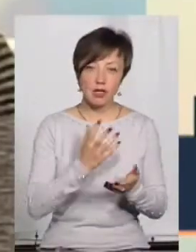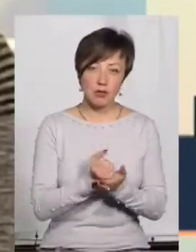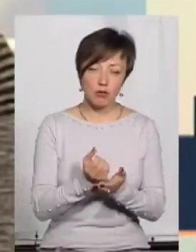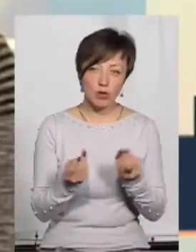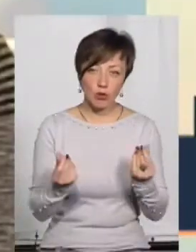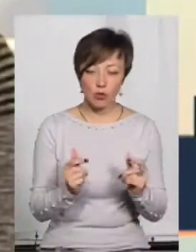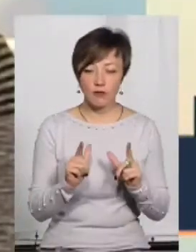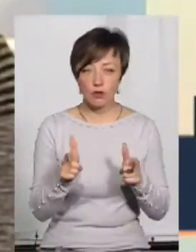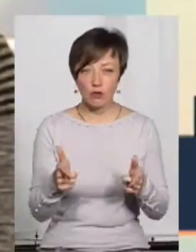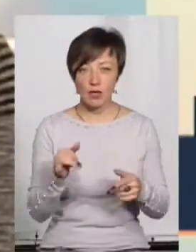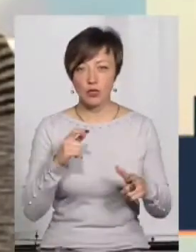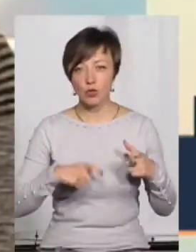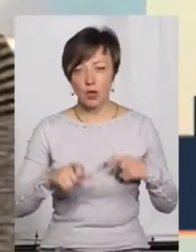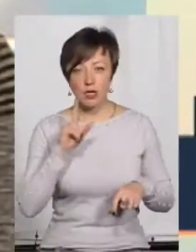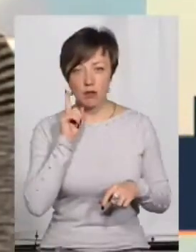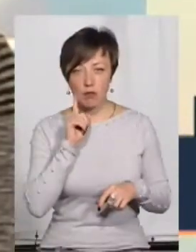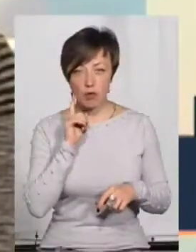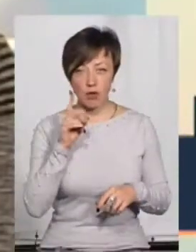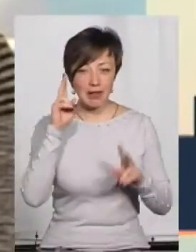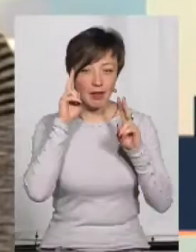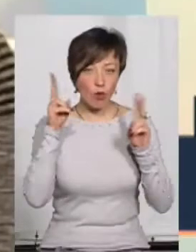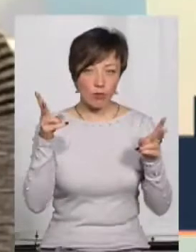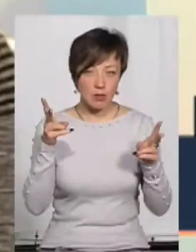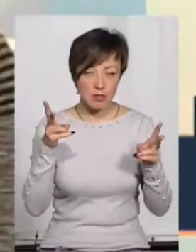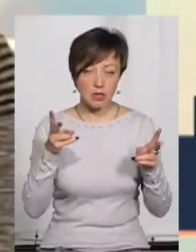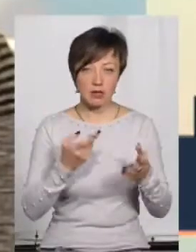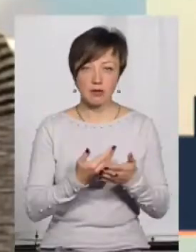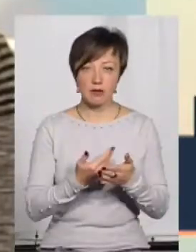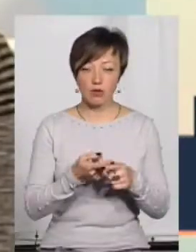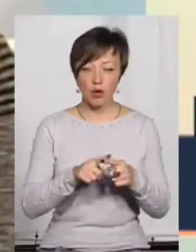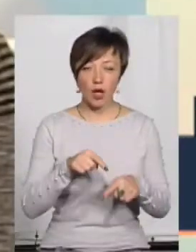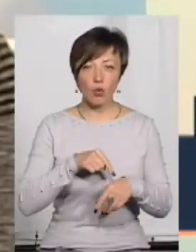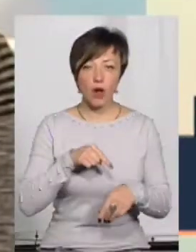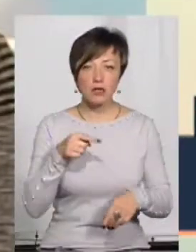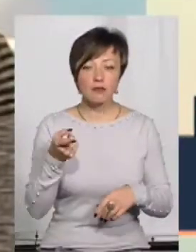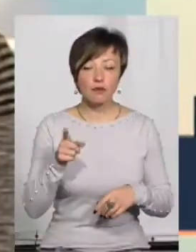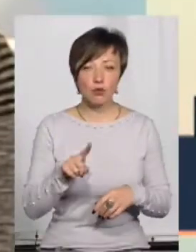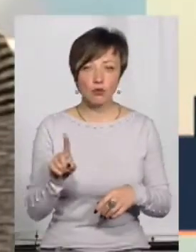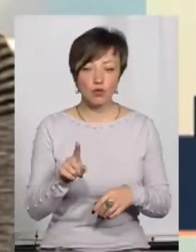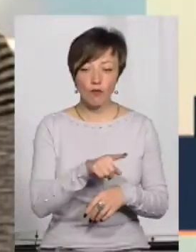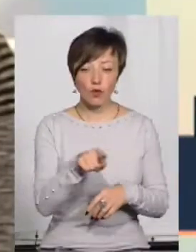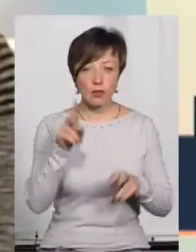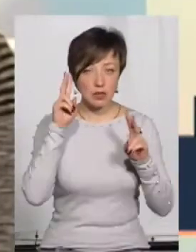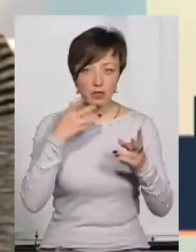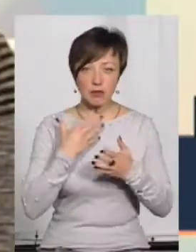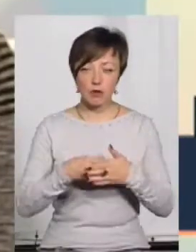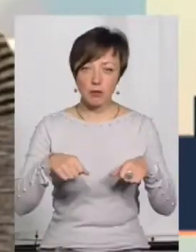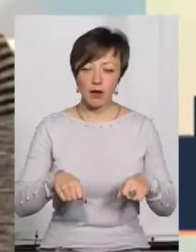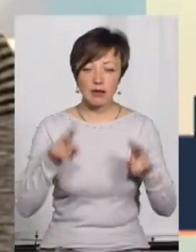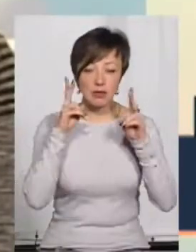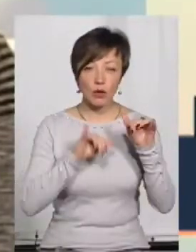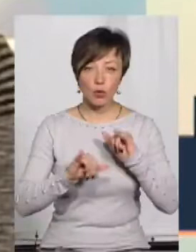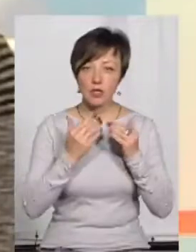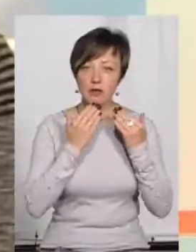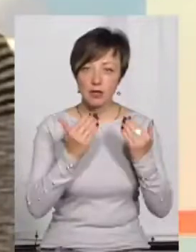тобто, десь влаштуватися і студентська молодь, необізнаність в якихось, і уразливість в тому, що вони не знають своїх прав, не знають, куди